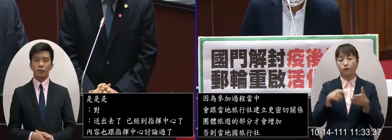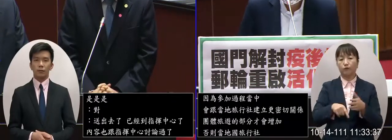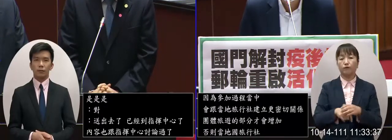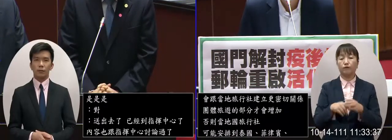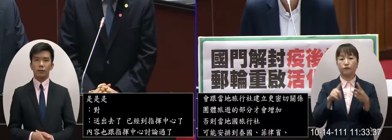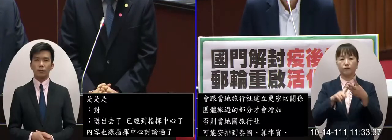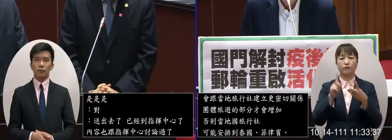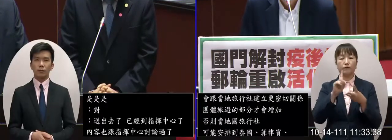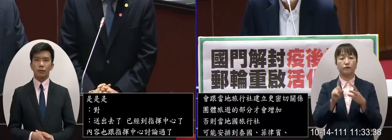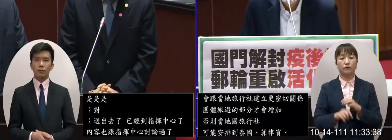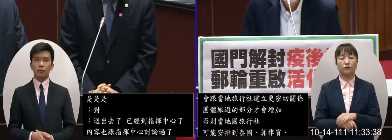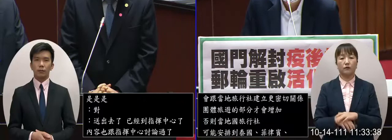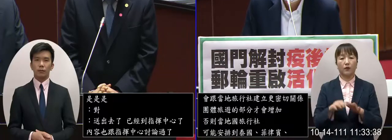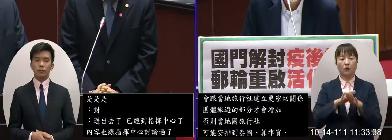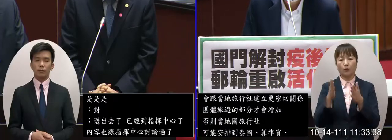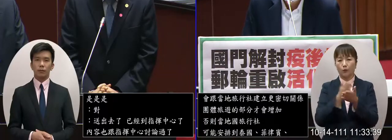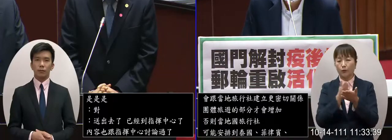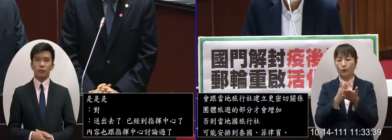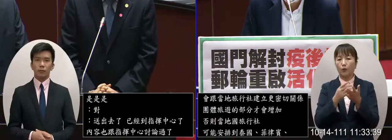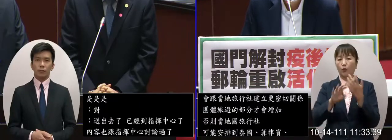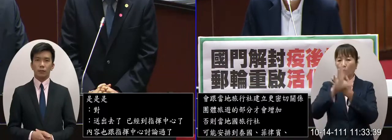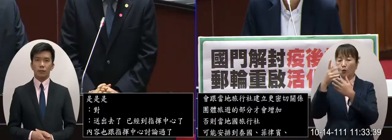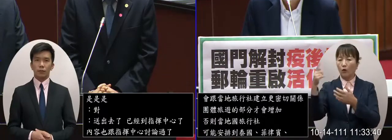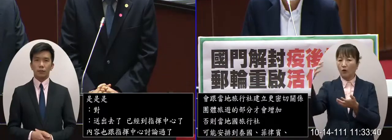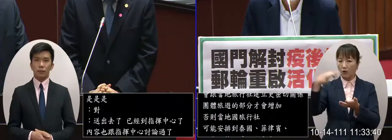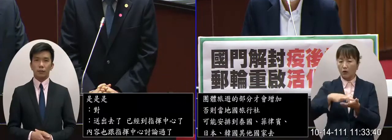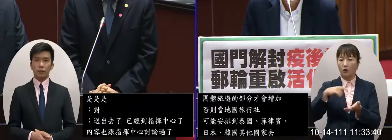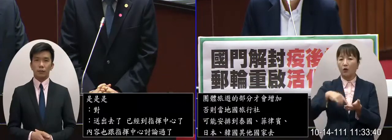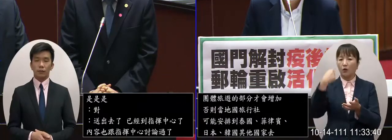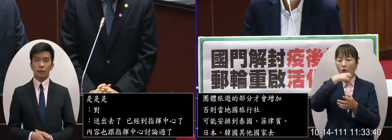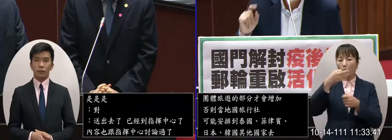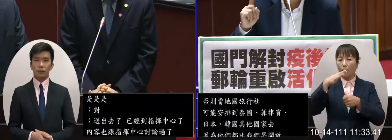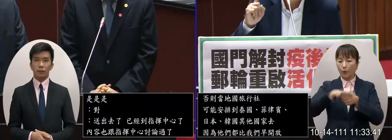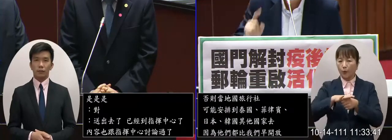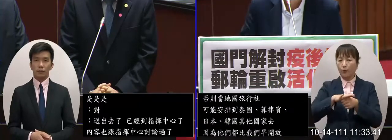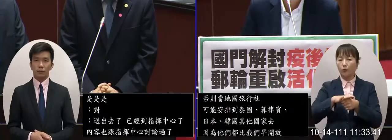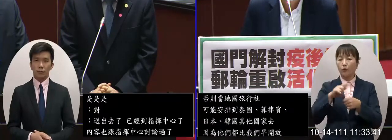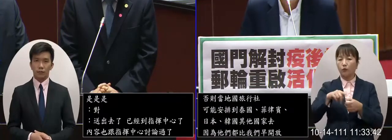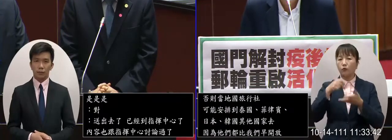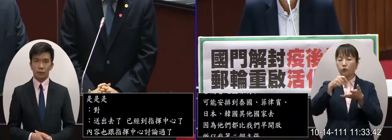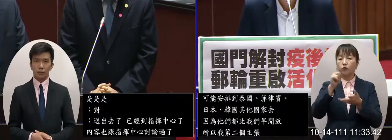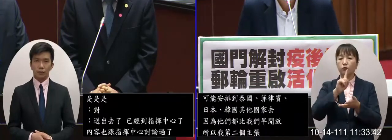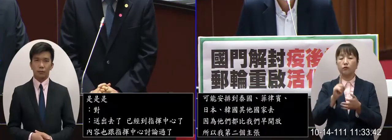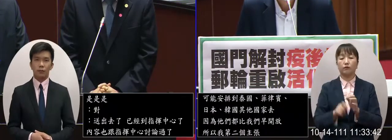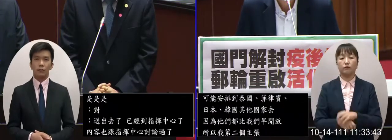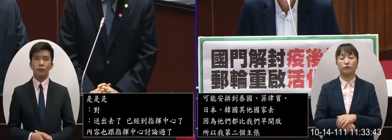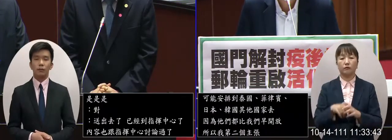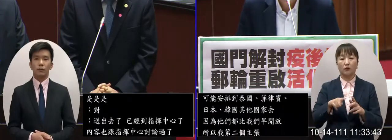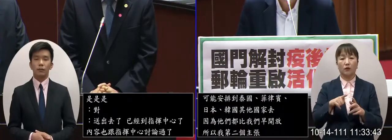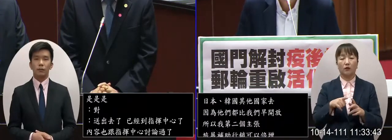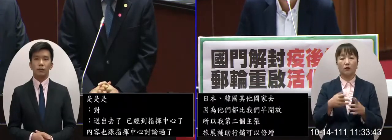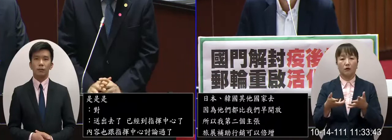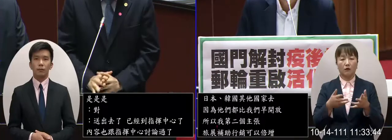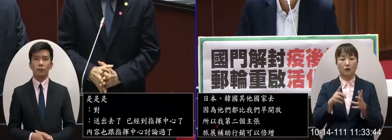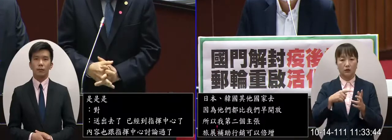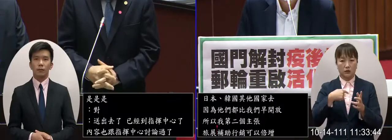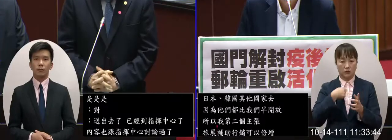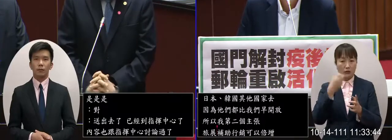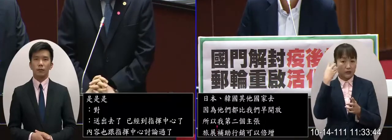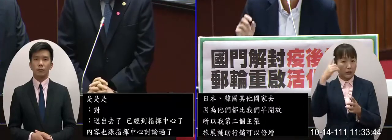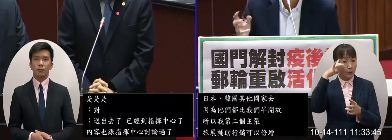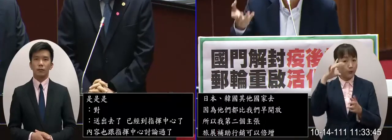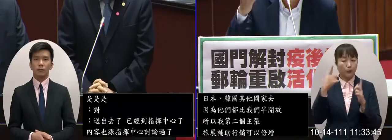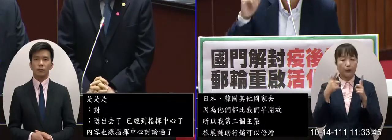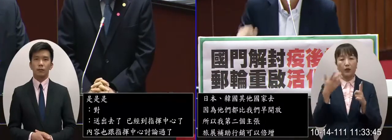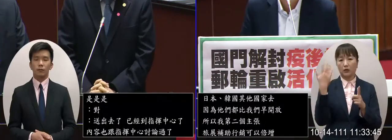第三個就是說評估外國人來台旅遊的補助那為什麼會提這件事情的原因是因為其實這個事情不是我們的新發